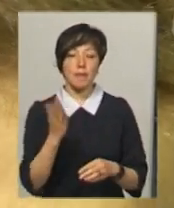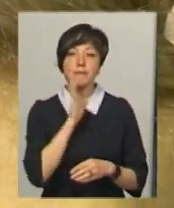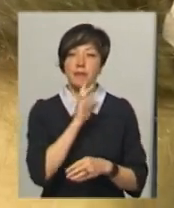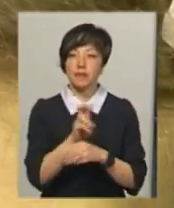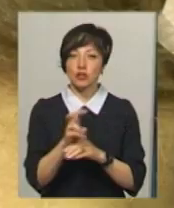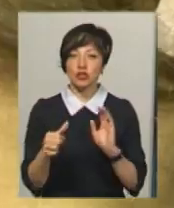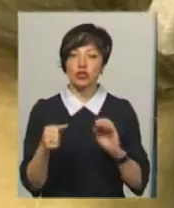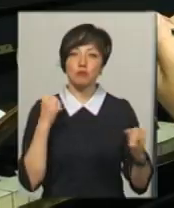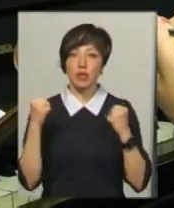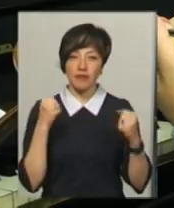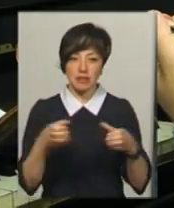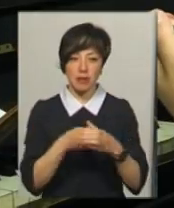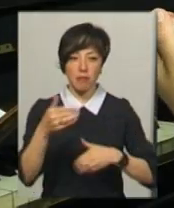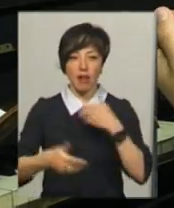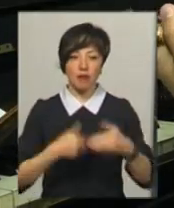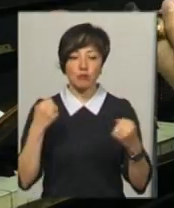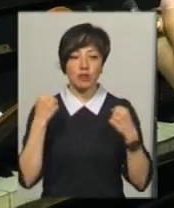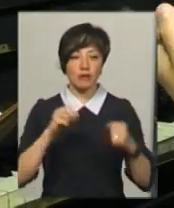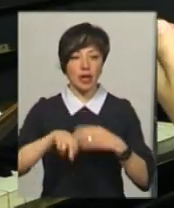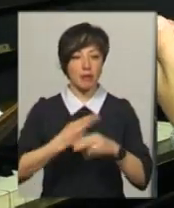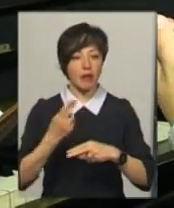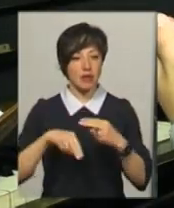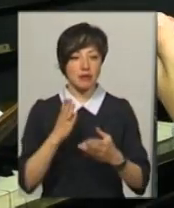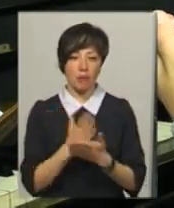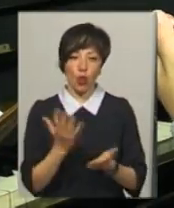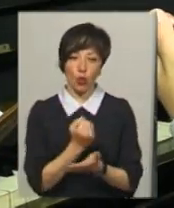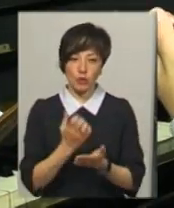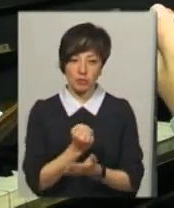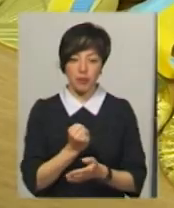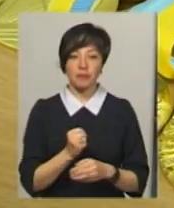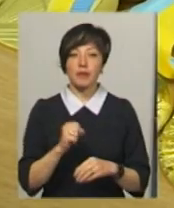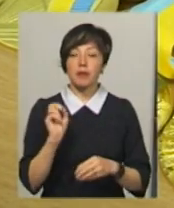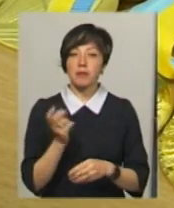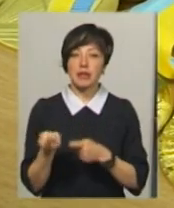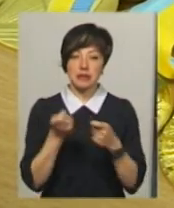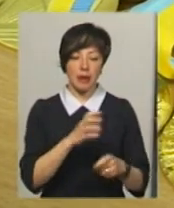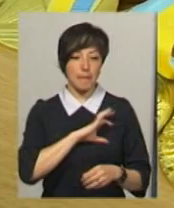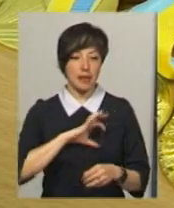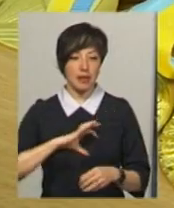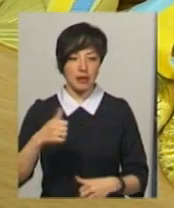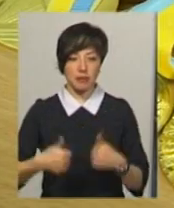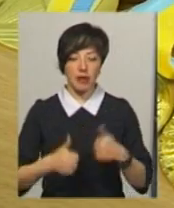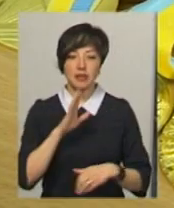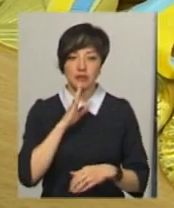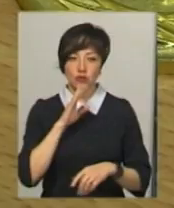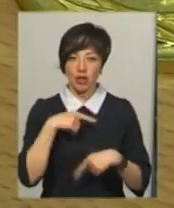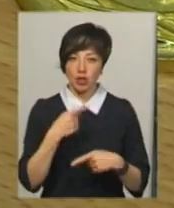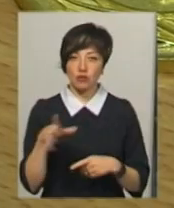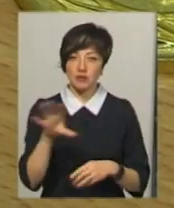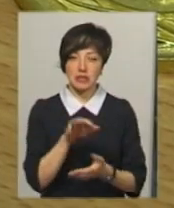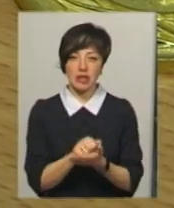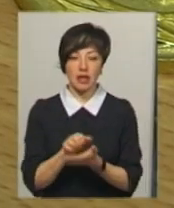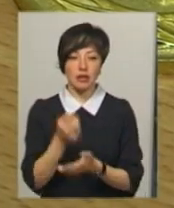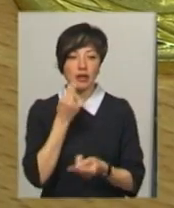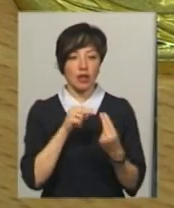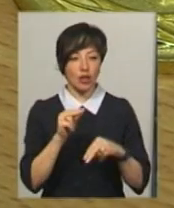відвідає шість спортивні секції, плавання і спортивної гімнастики. І має успіхи. Олена Монастирська принесла її медалі зі змагань. Дівчинка каже, з усіх занять